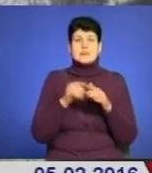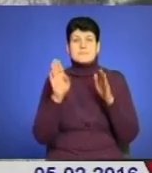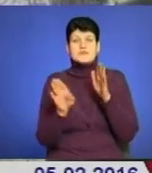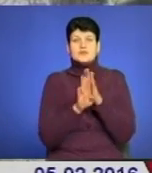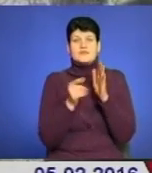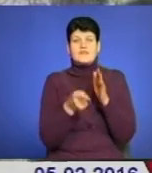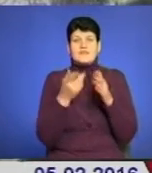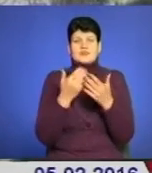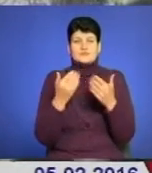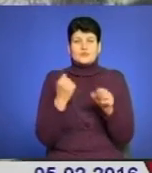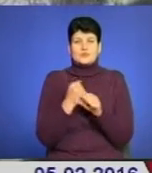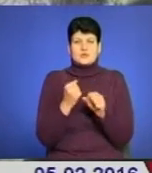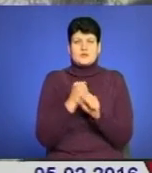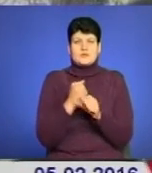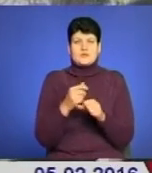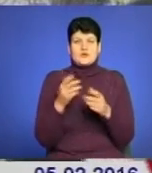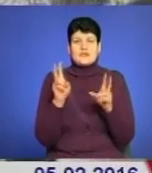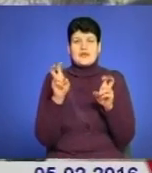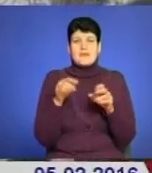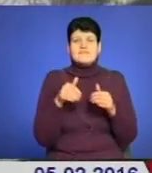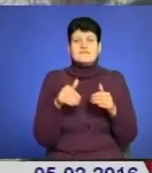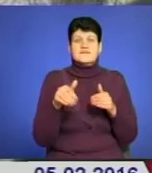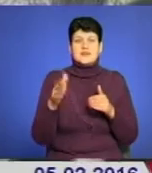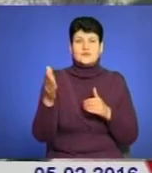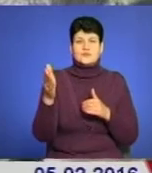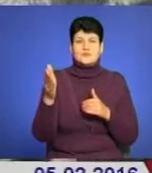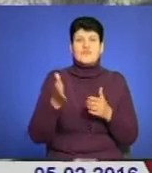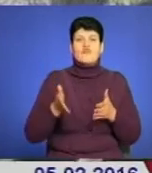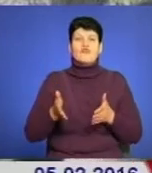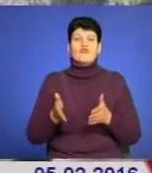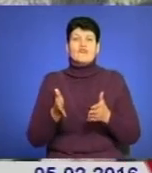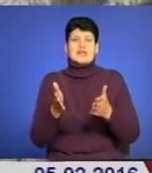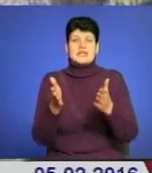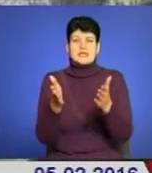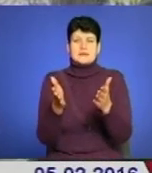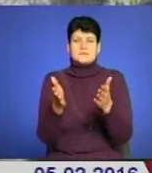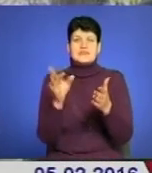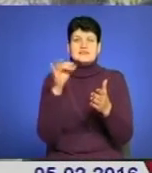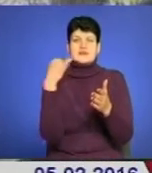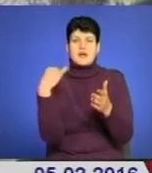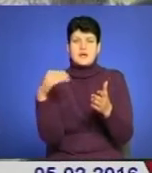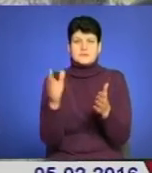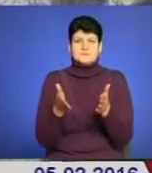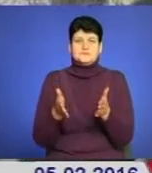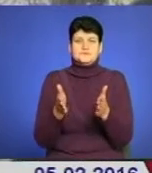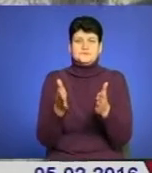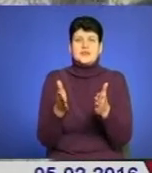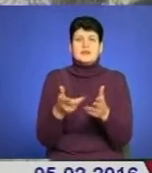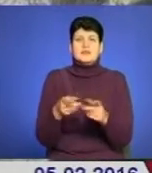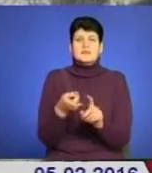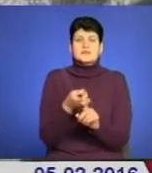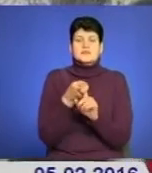робилася до теми виходу. Тобто цей вихід з раю, який призвів це